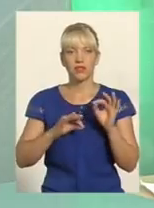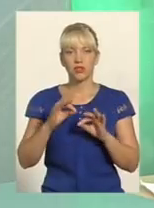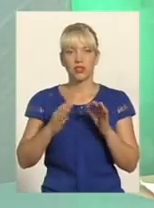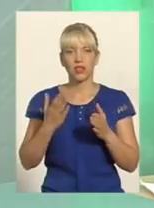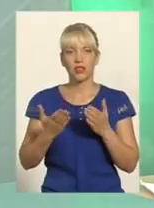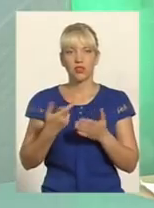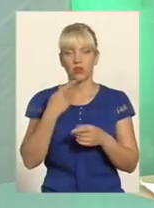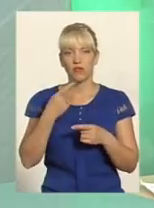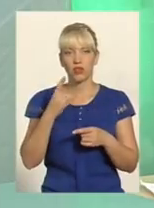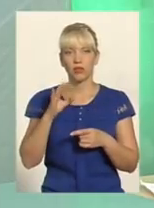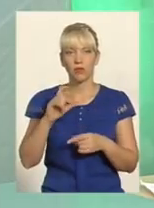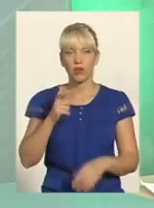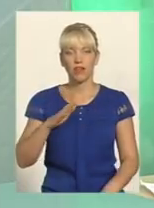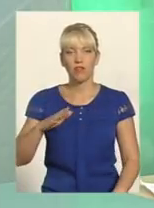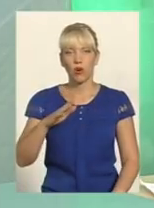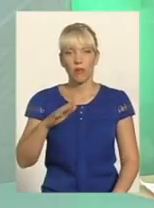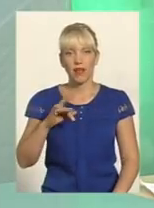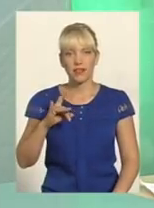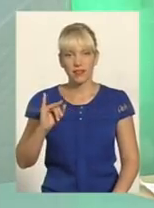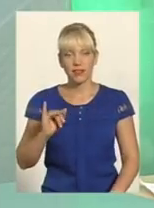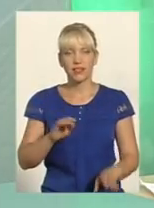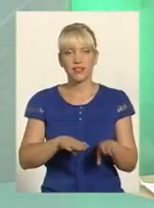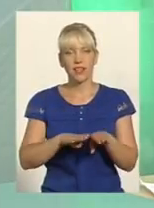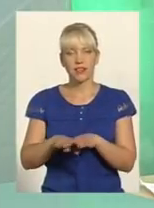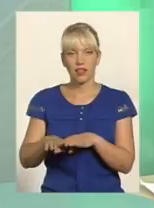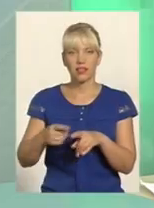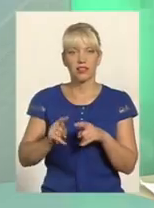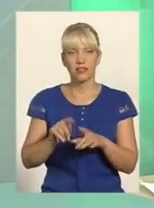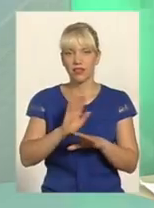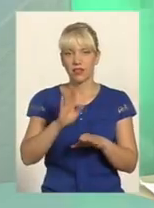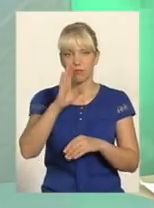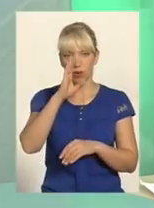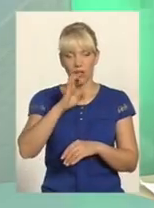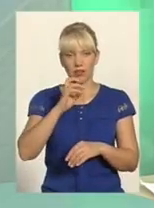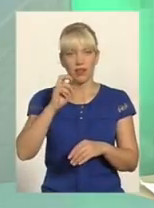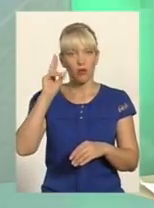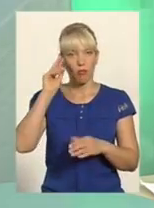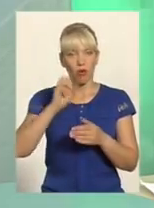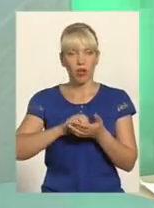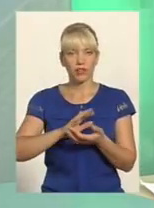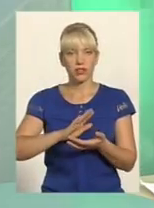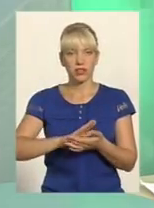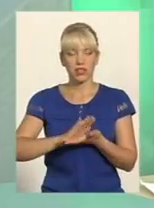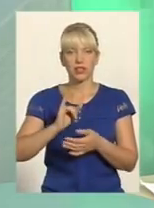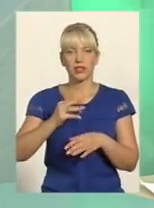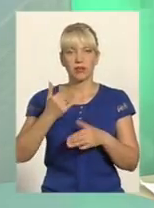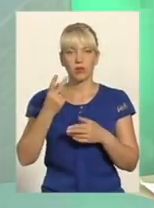європейські і світові стандарти, я хочу сказати, що це не є найгірший показник, це перший Друге, міліція сьогодні